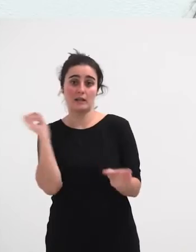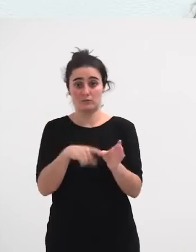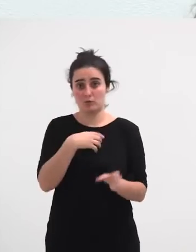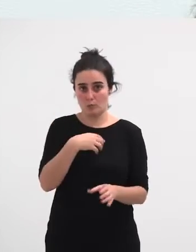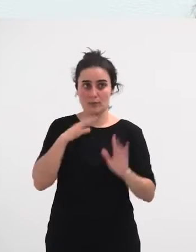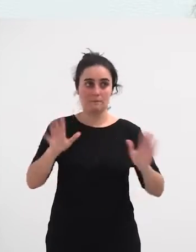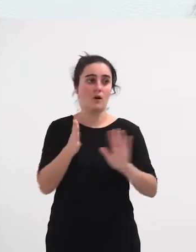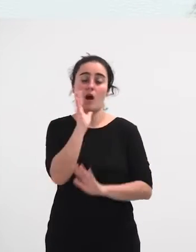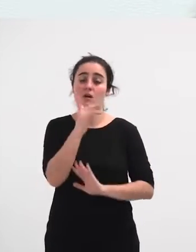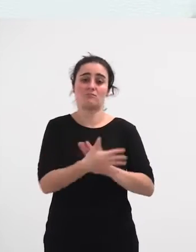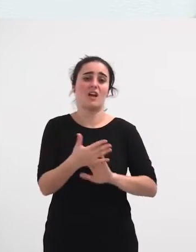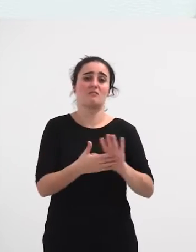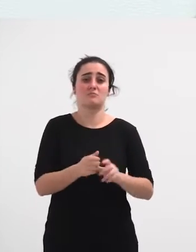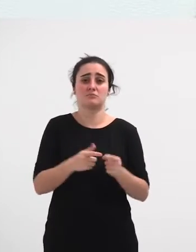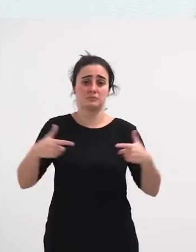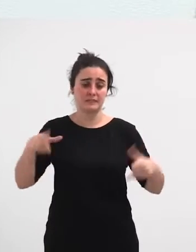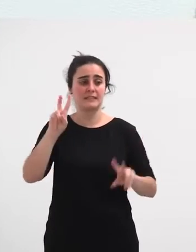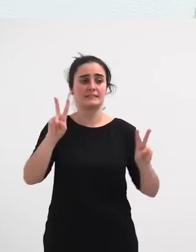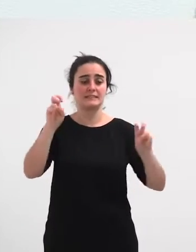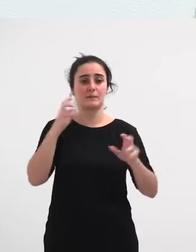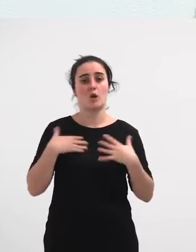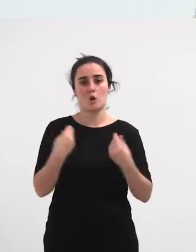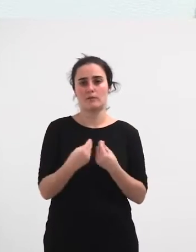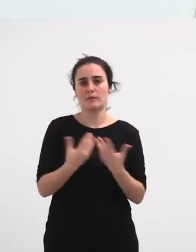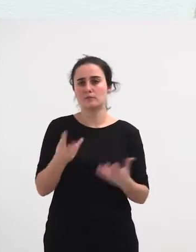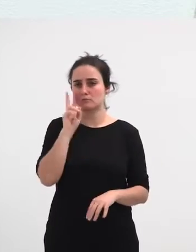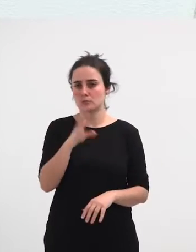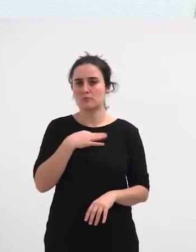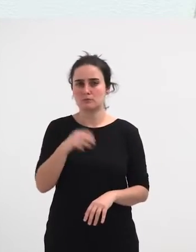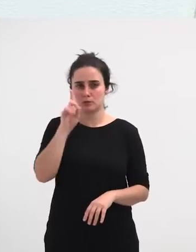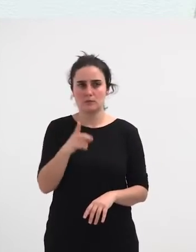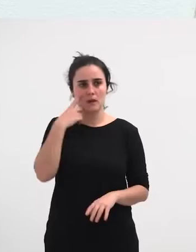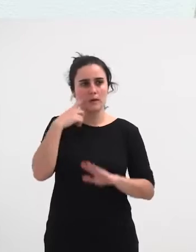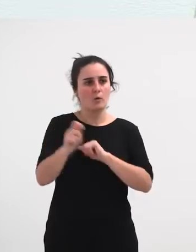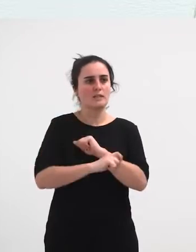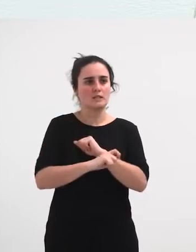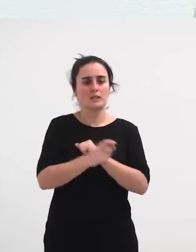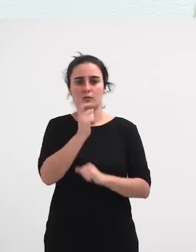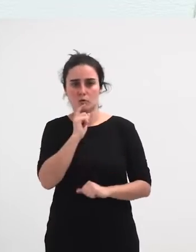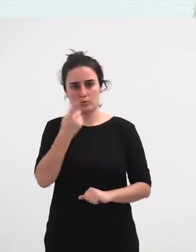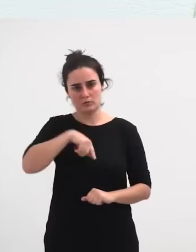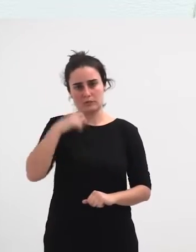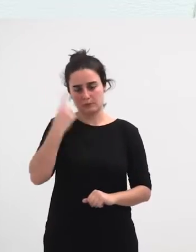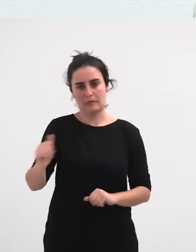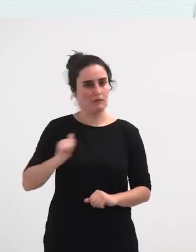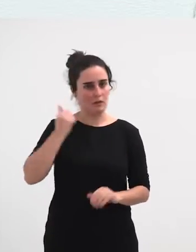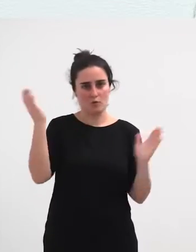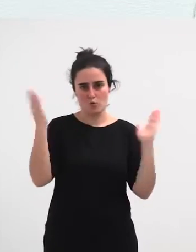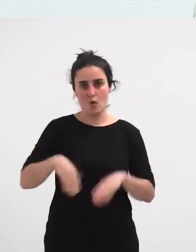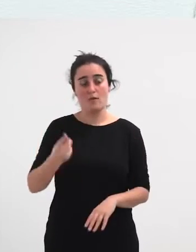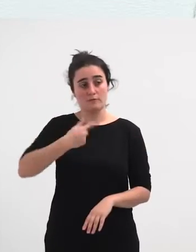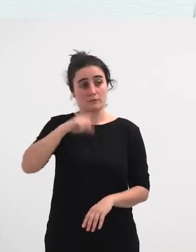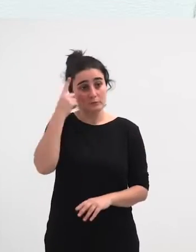hitz egiten da bizikidetzaz, eta ikusiko dugu, nora garamatza estrategikoki uste dugu, ez dela kasualidadea, eta seguraski, izango